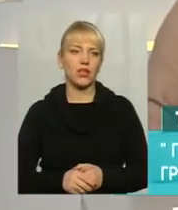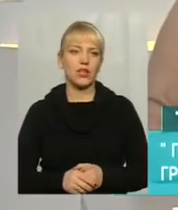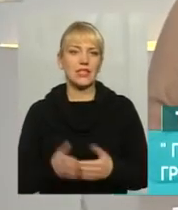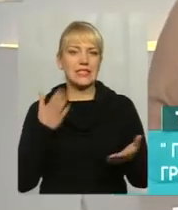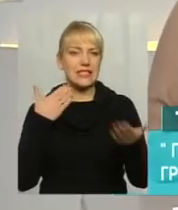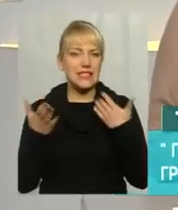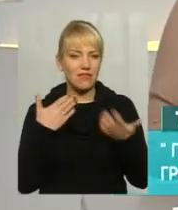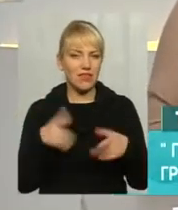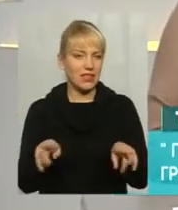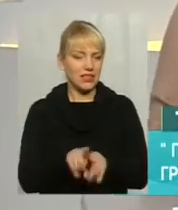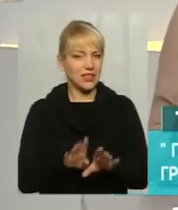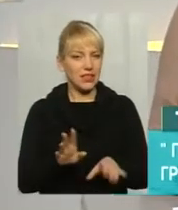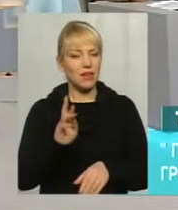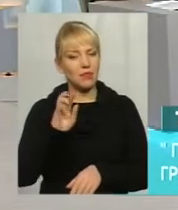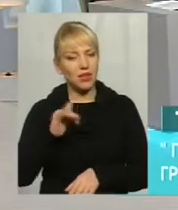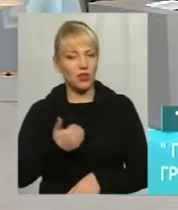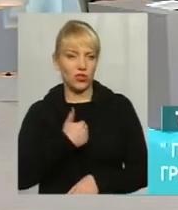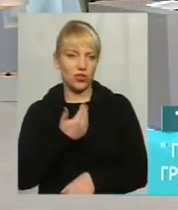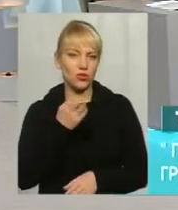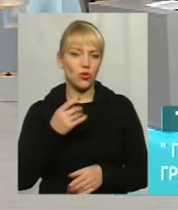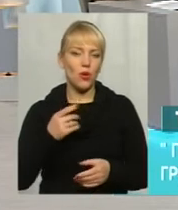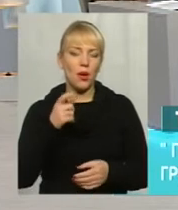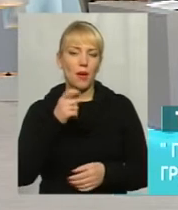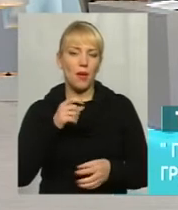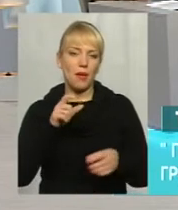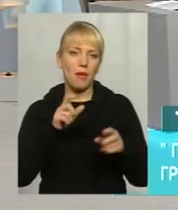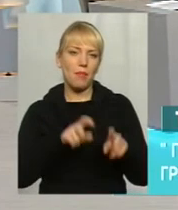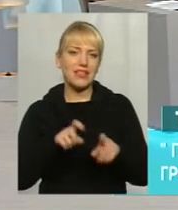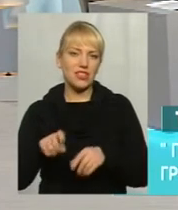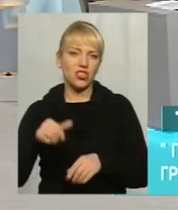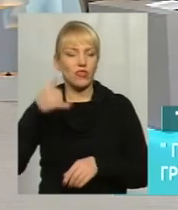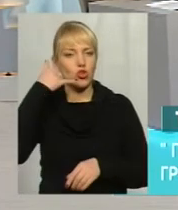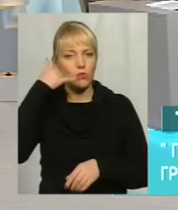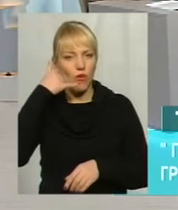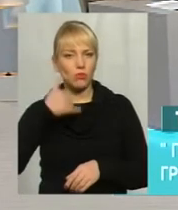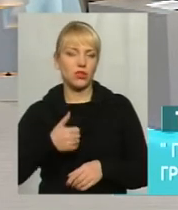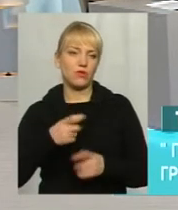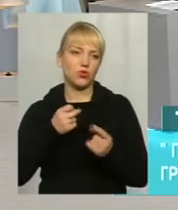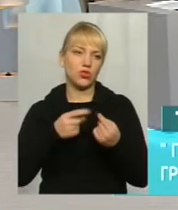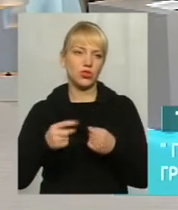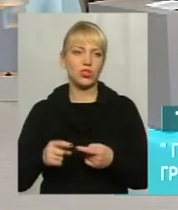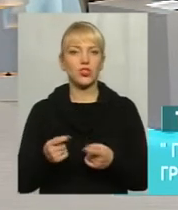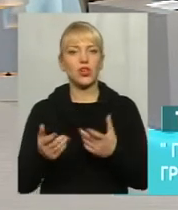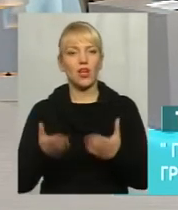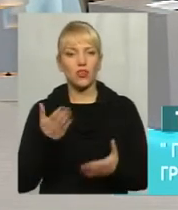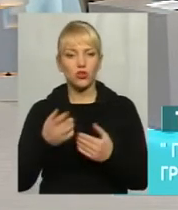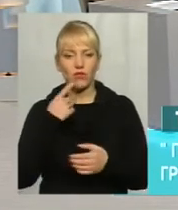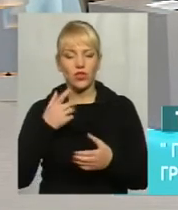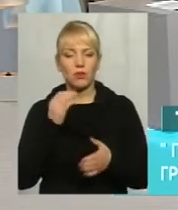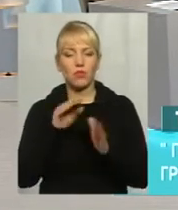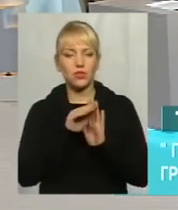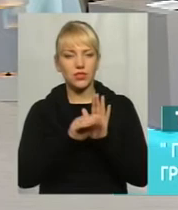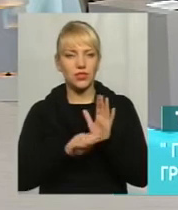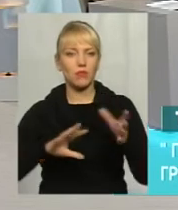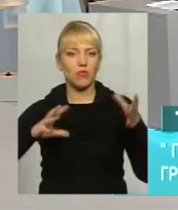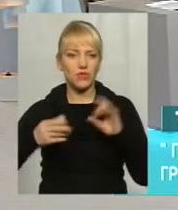ставлення, не таке, як би хотілося, до пасажирів розмови по мобільному телефону та інше. Це якщо брати систему загалом, то вона